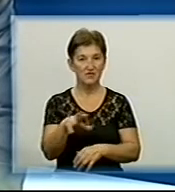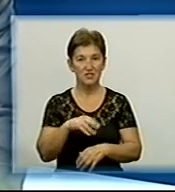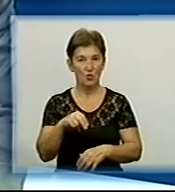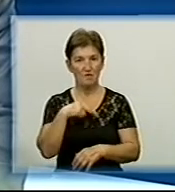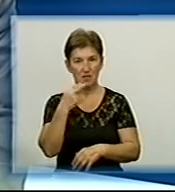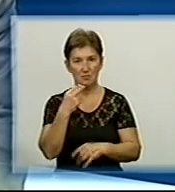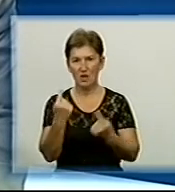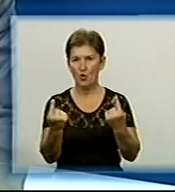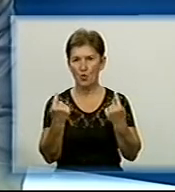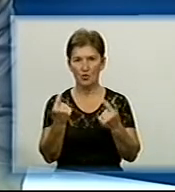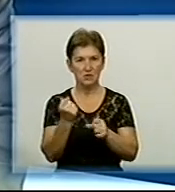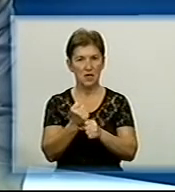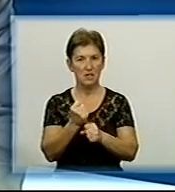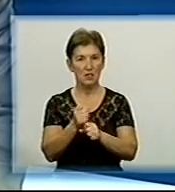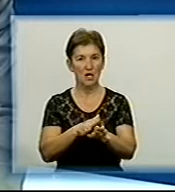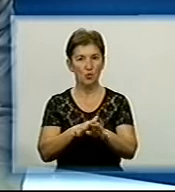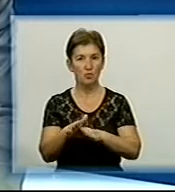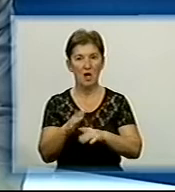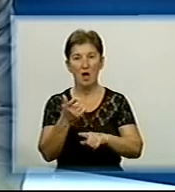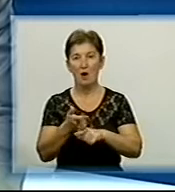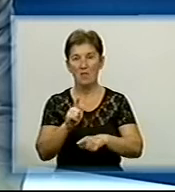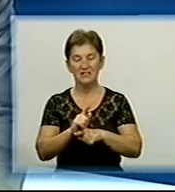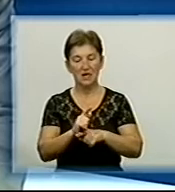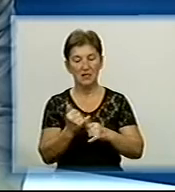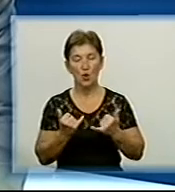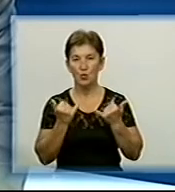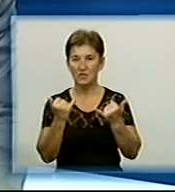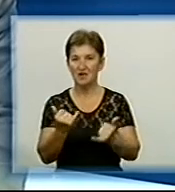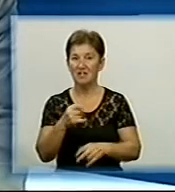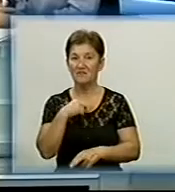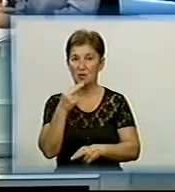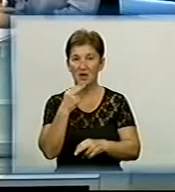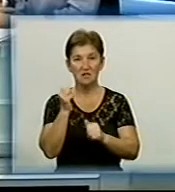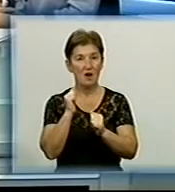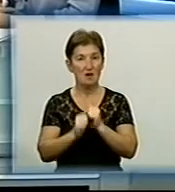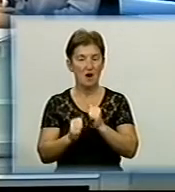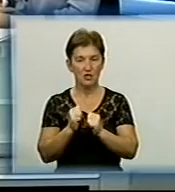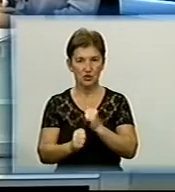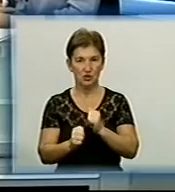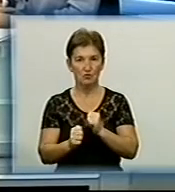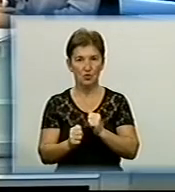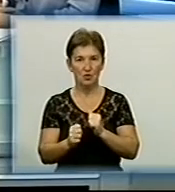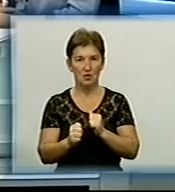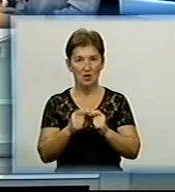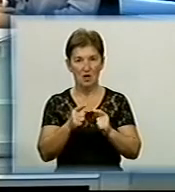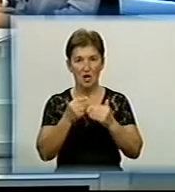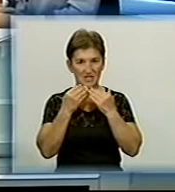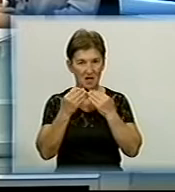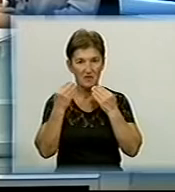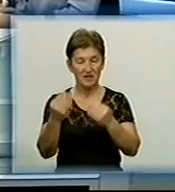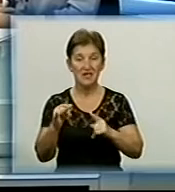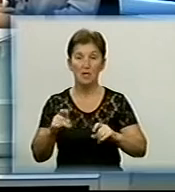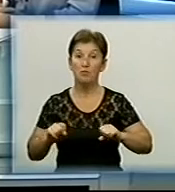провели колосальну роботу Максимально уделили внимание кожному заявителю Разобрались в обращенні І